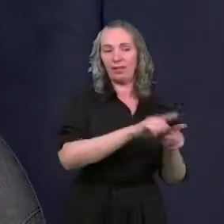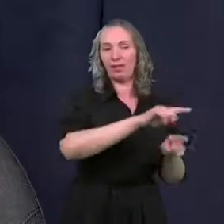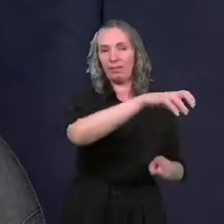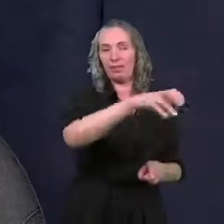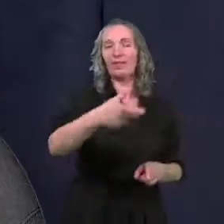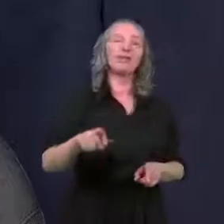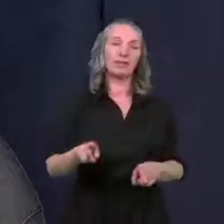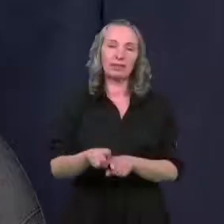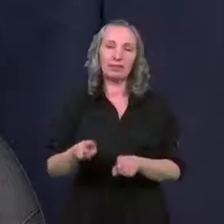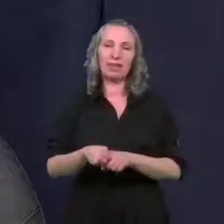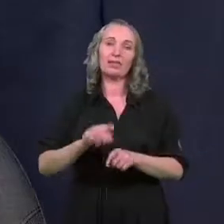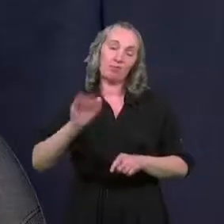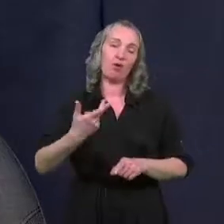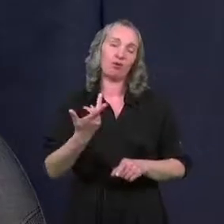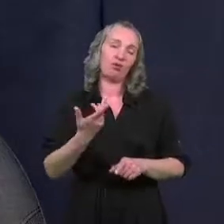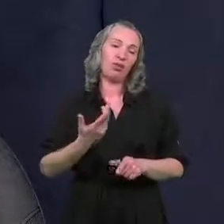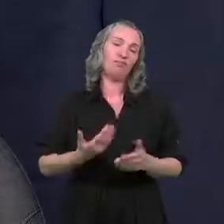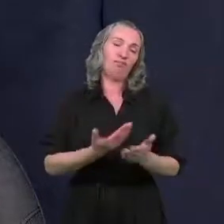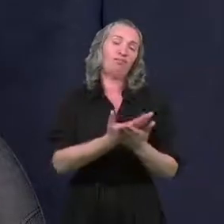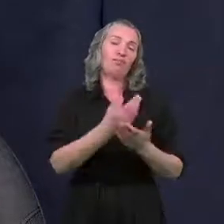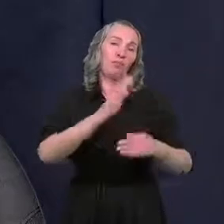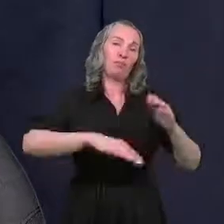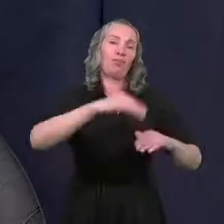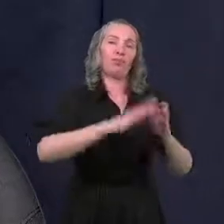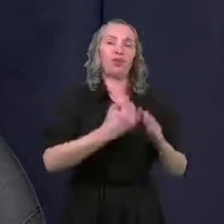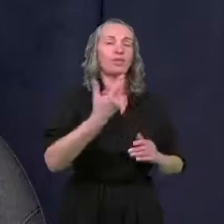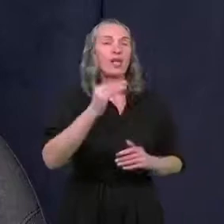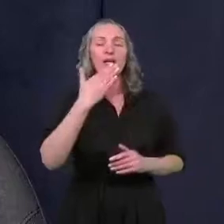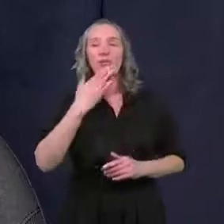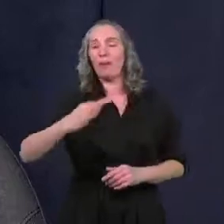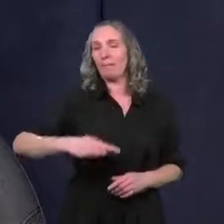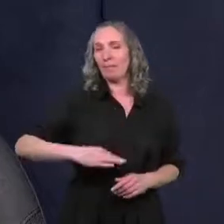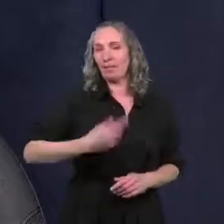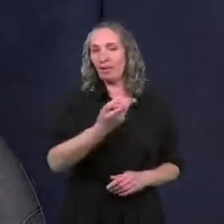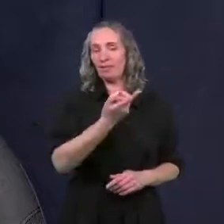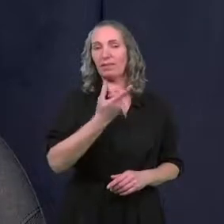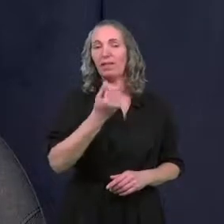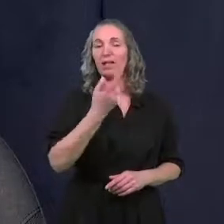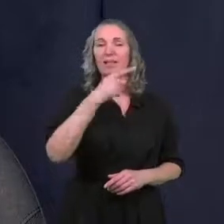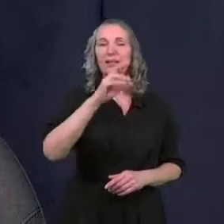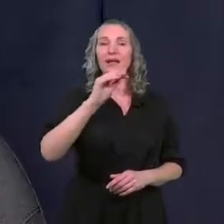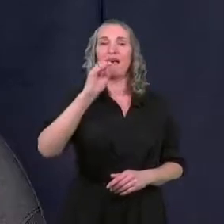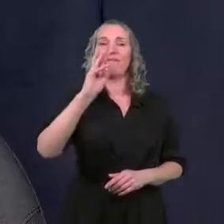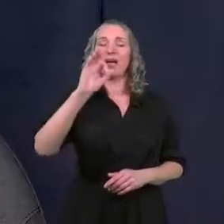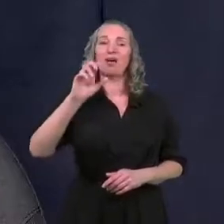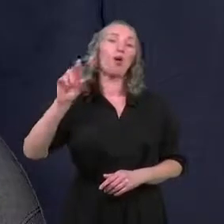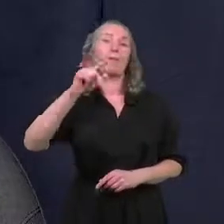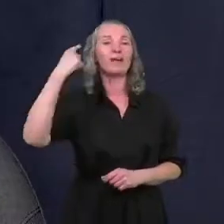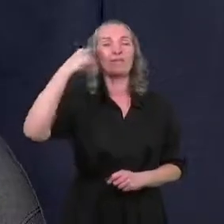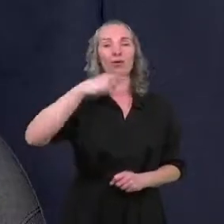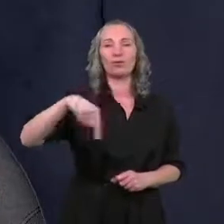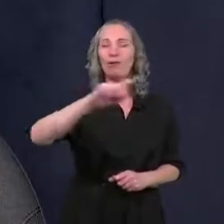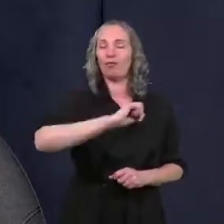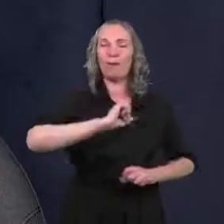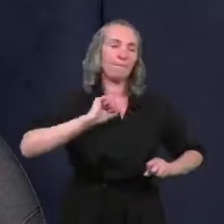tej kwestii się wykazywać. Nie mówię o prywatnych przedsiębiorcach, bo deweloperzy rzeczywiście we Wrocławku w ostatnich